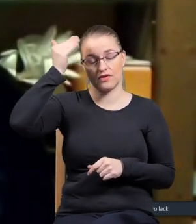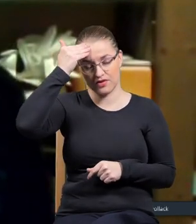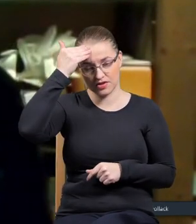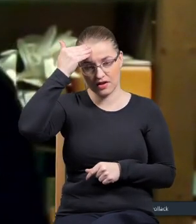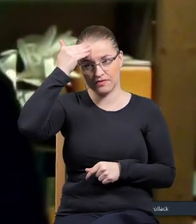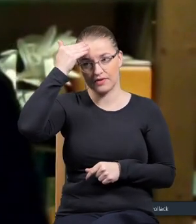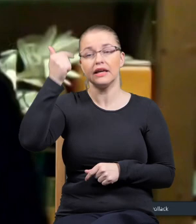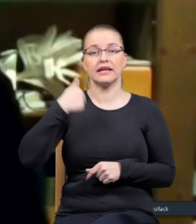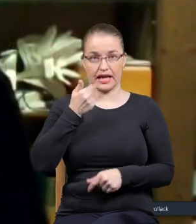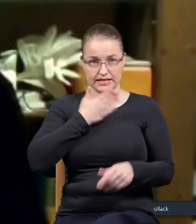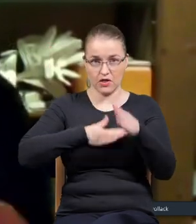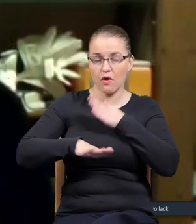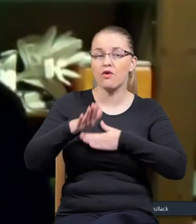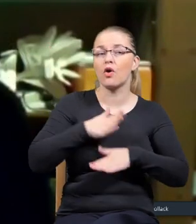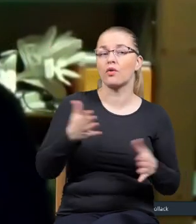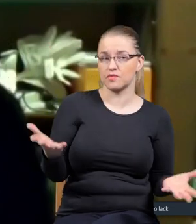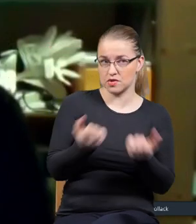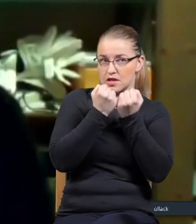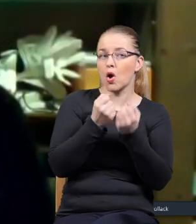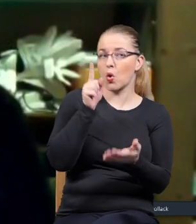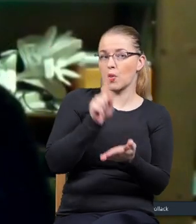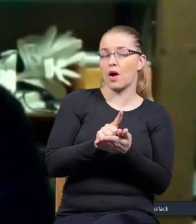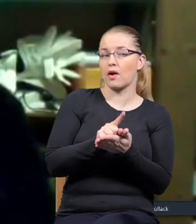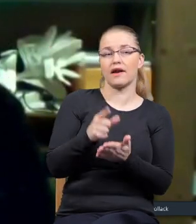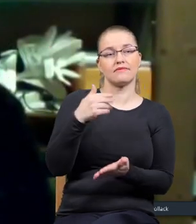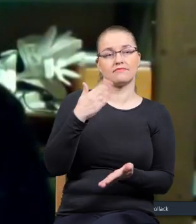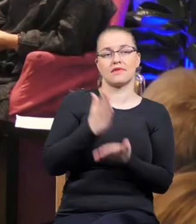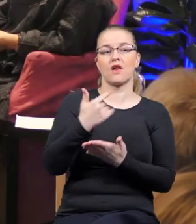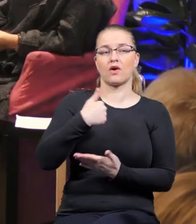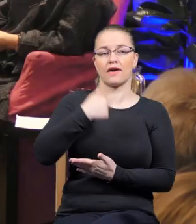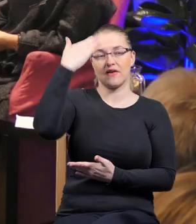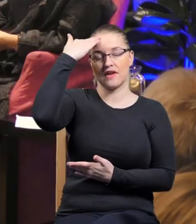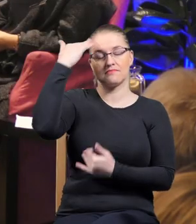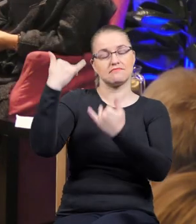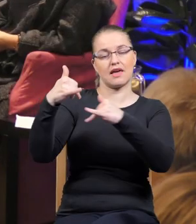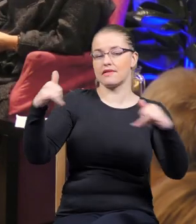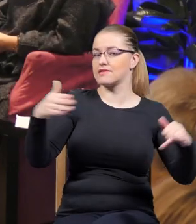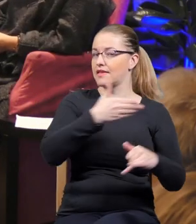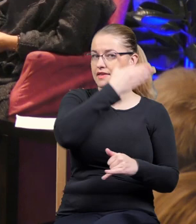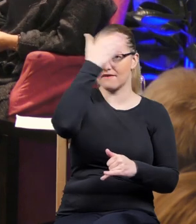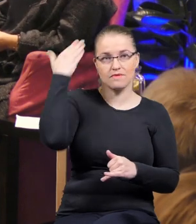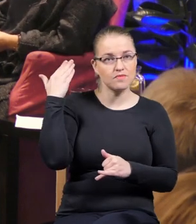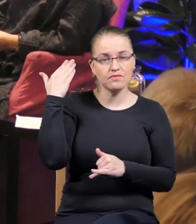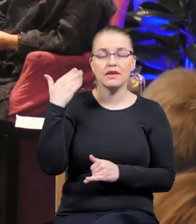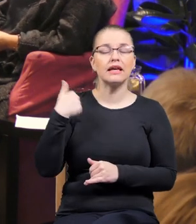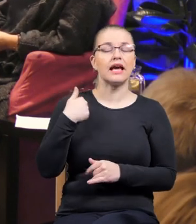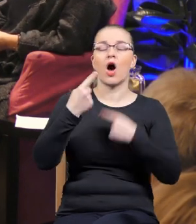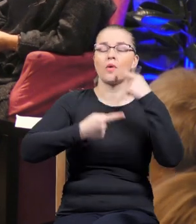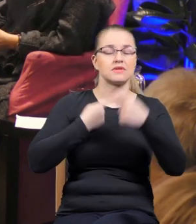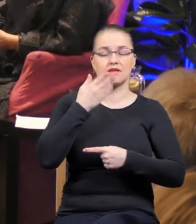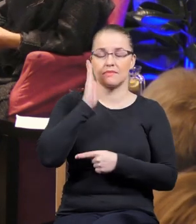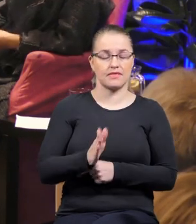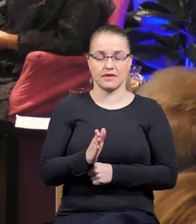Jestem zadowolony z tego, ale ja to wiem, nikt inny. Więc tutaj nie będę opisać